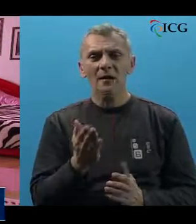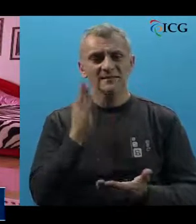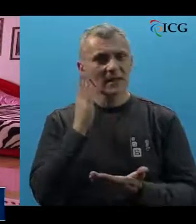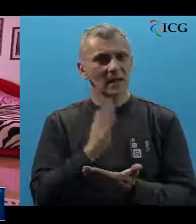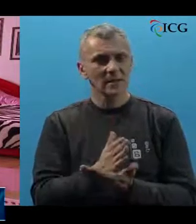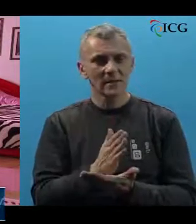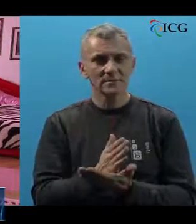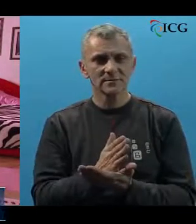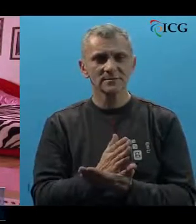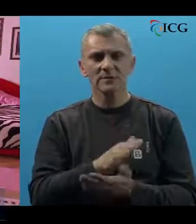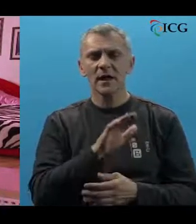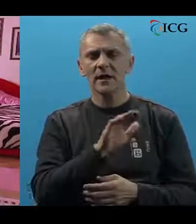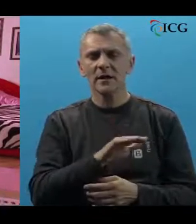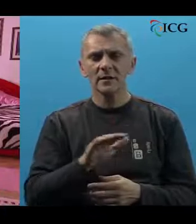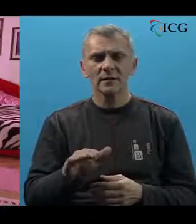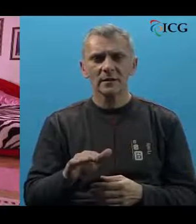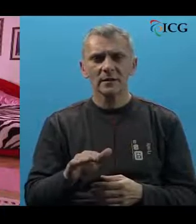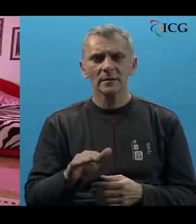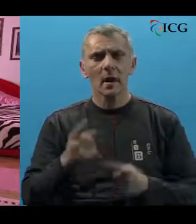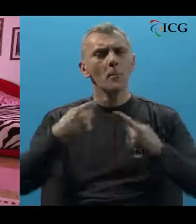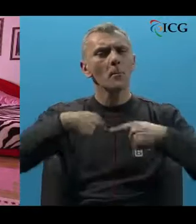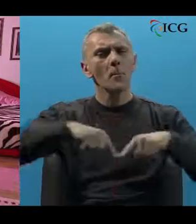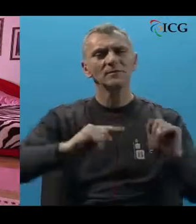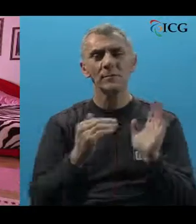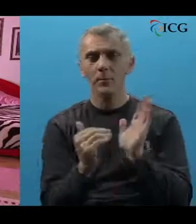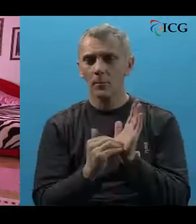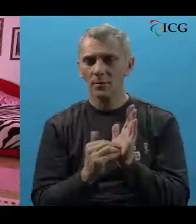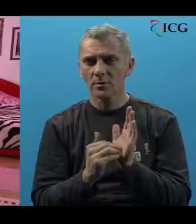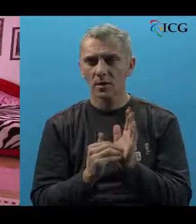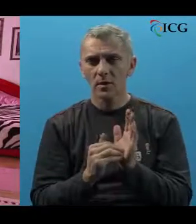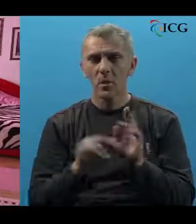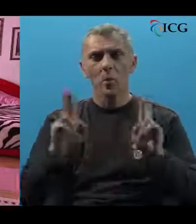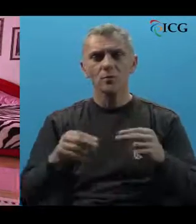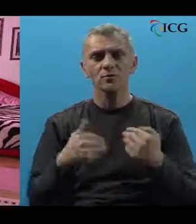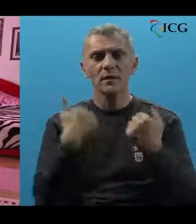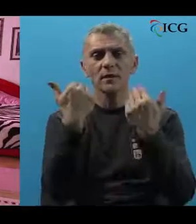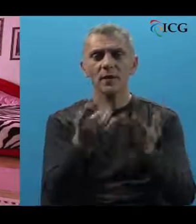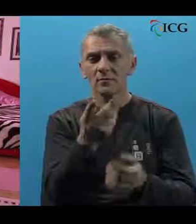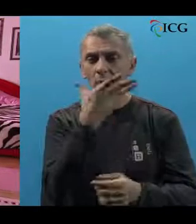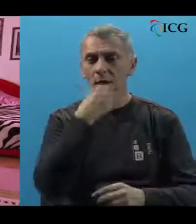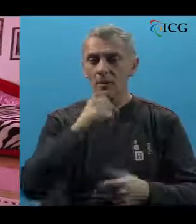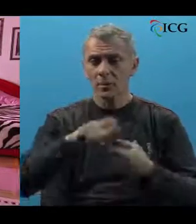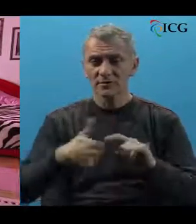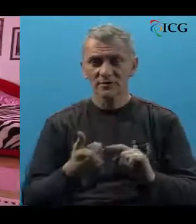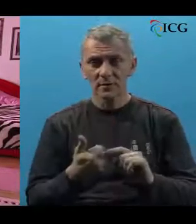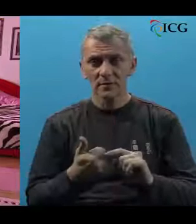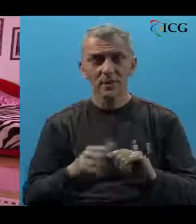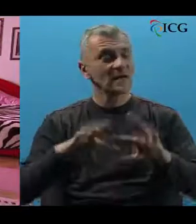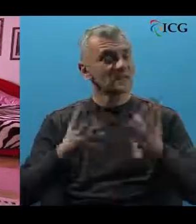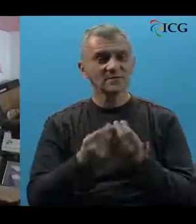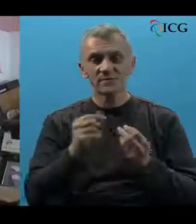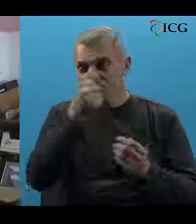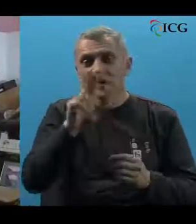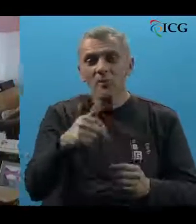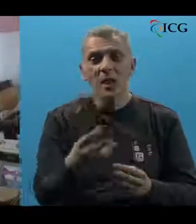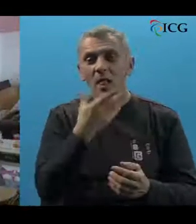desi da dijete sa posljednjim potrebama, može napraviti takvu lijepu stvari. Šta ima ljepše od